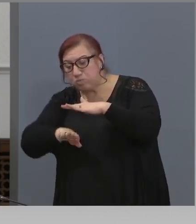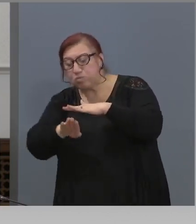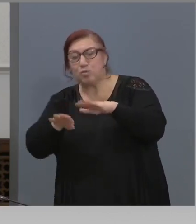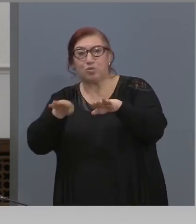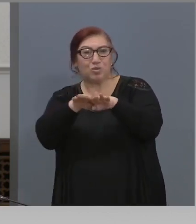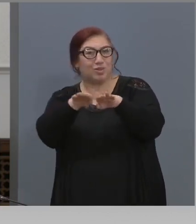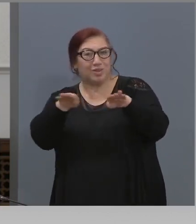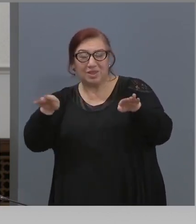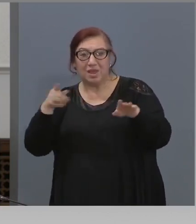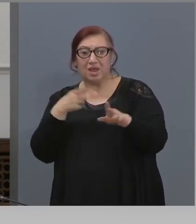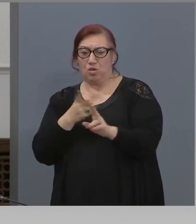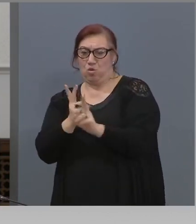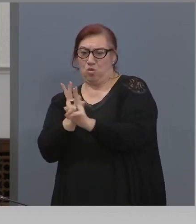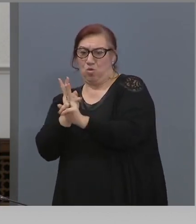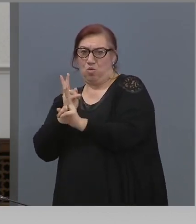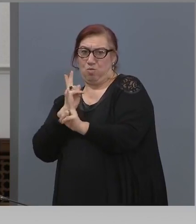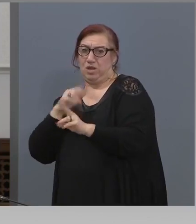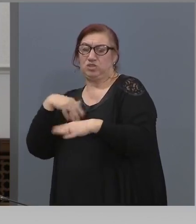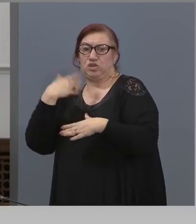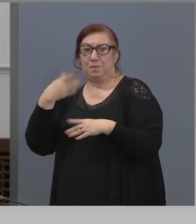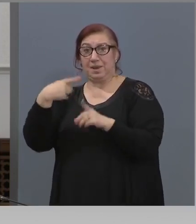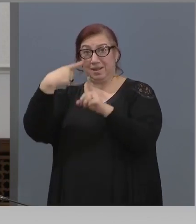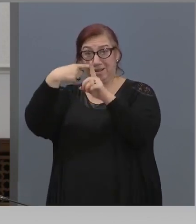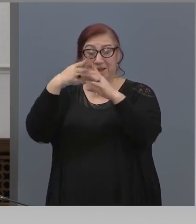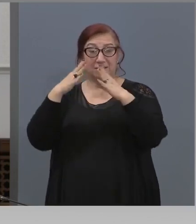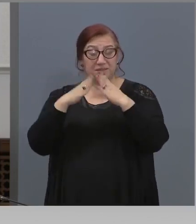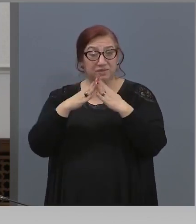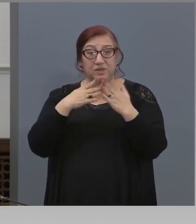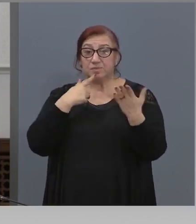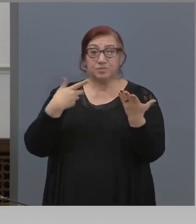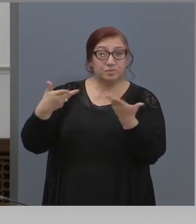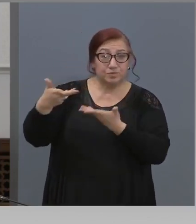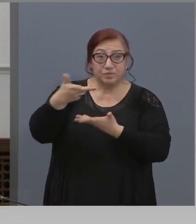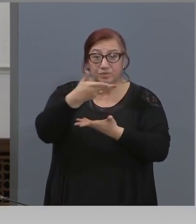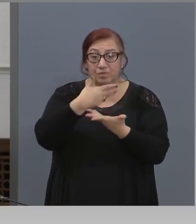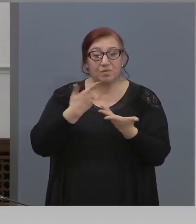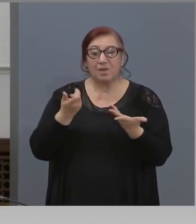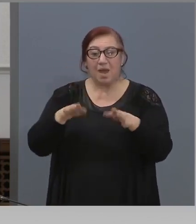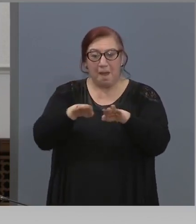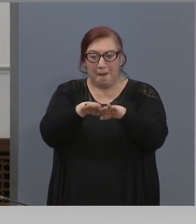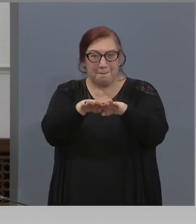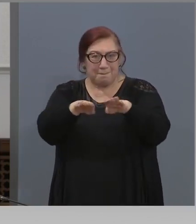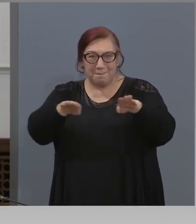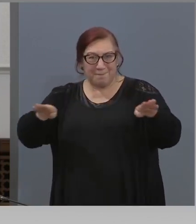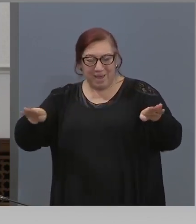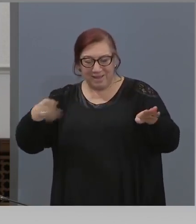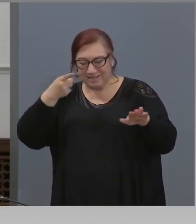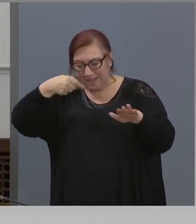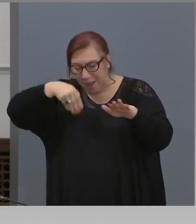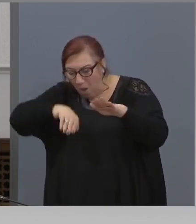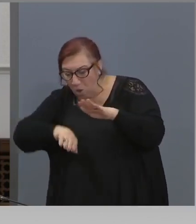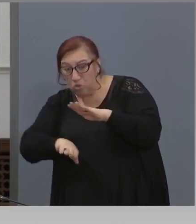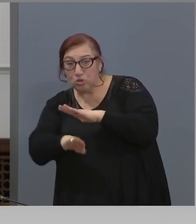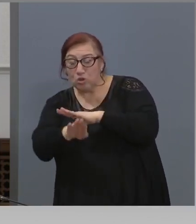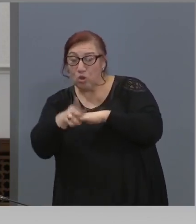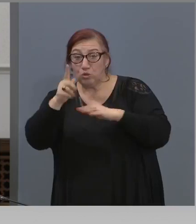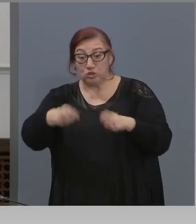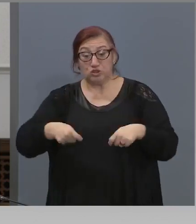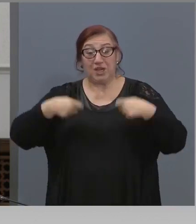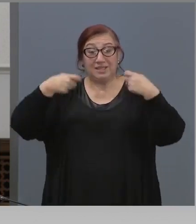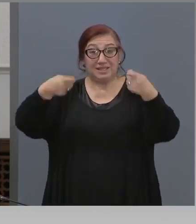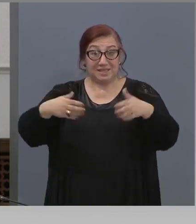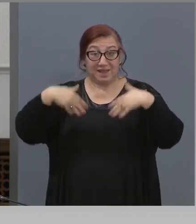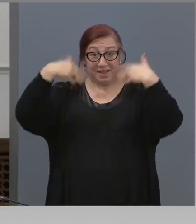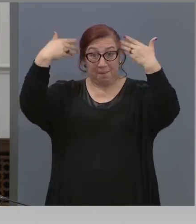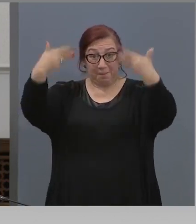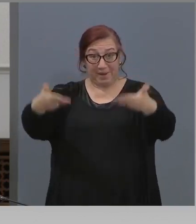опашки пред храмовете. Говорихте ли, дали масата с плащеницата ще се изнася от храма или тя ще